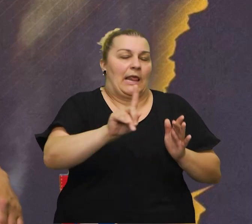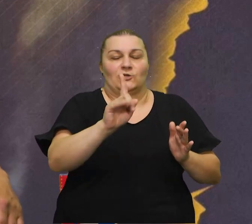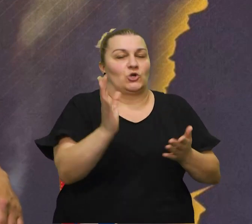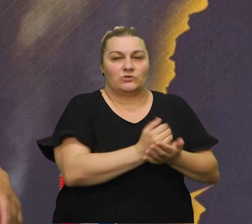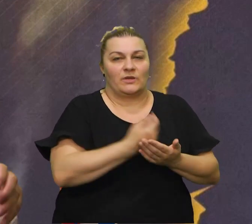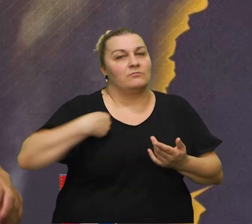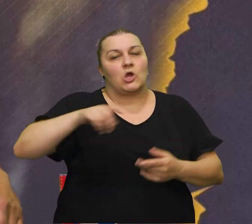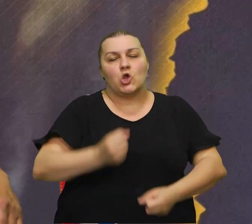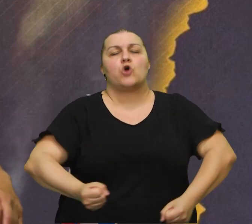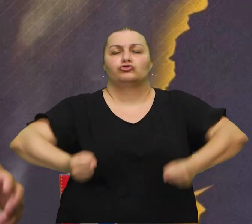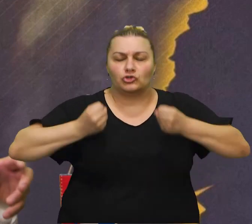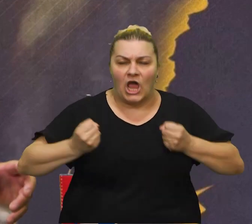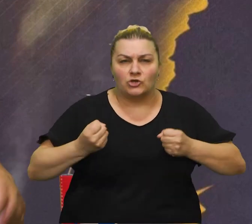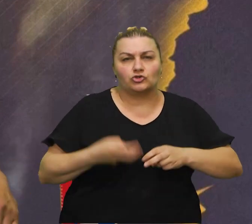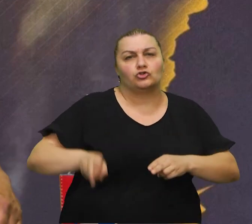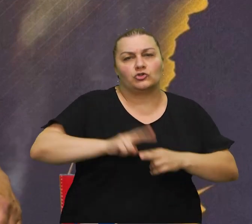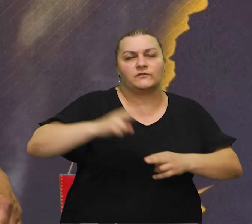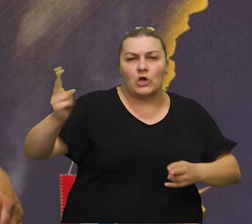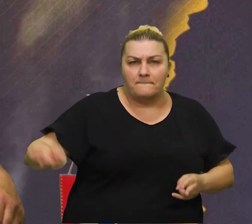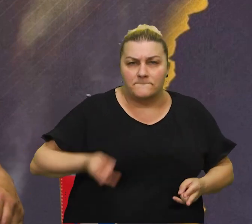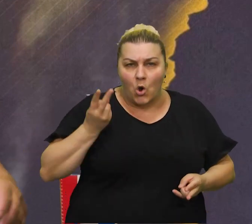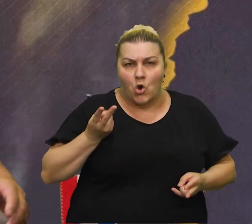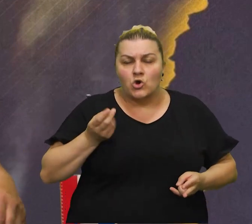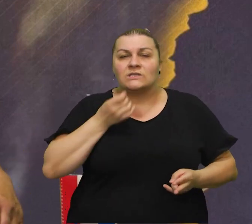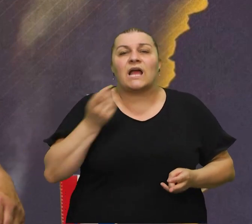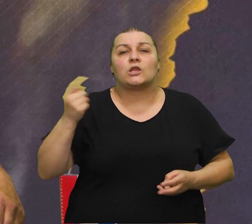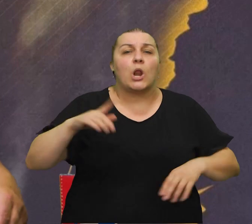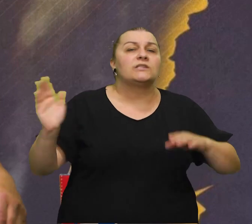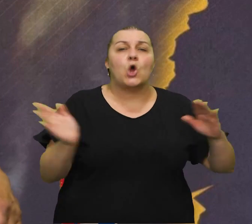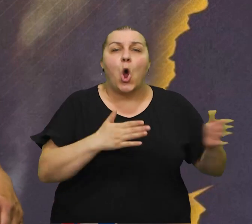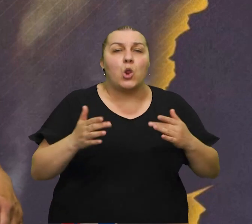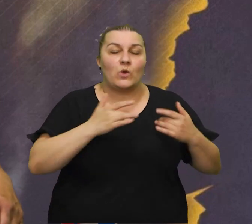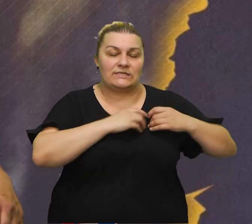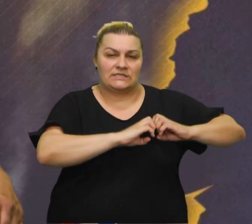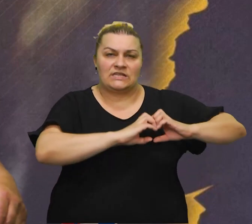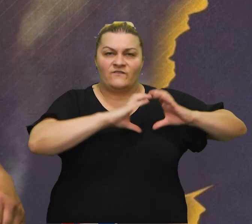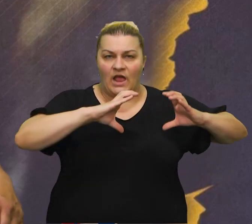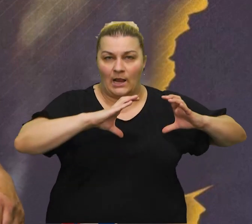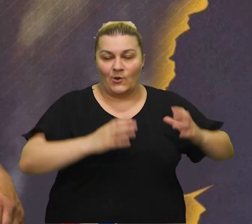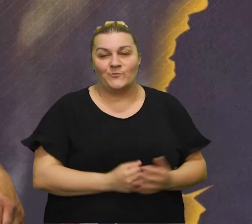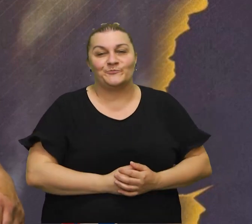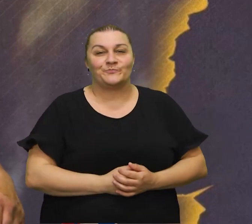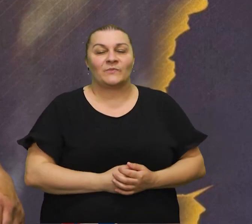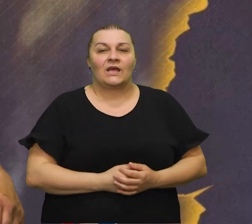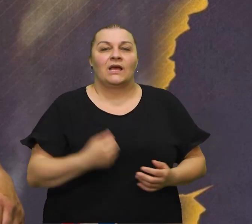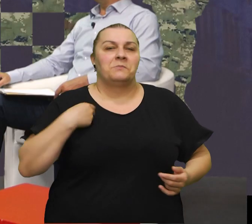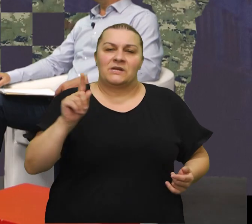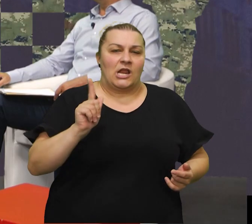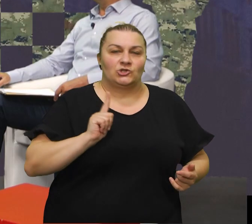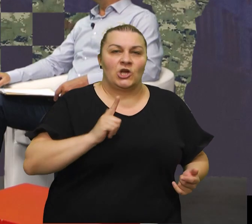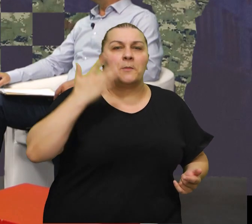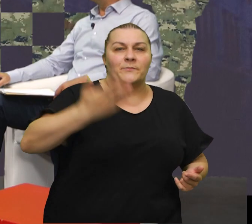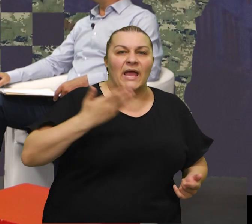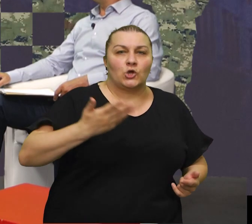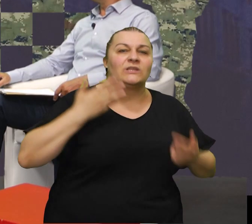neće mi smo još jači mi smo još ponosniji i kad dođe oluja onda je srce veliko nećemo čekat petu i